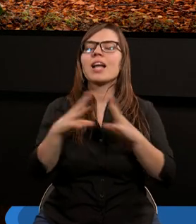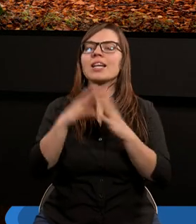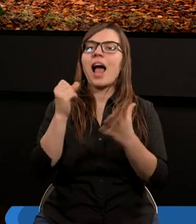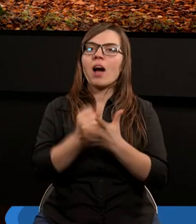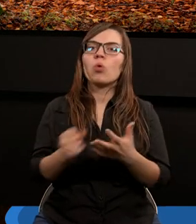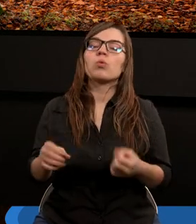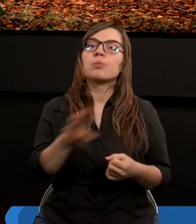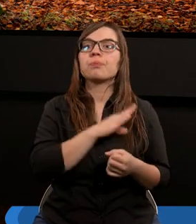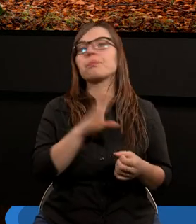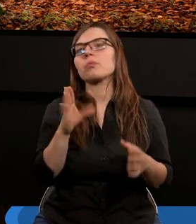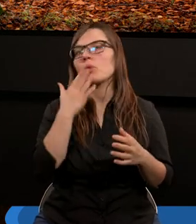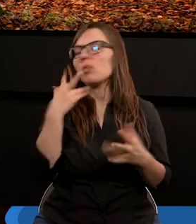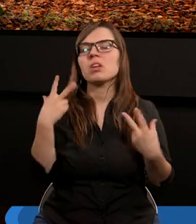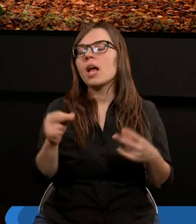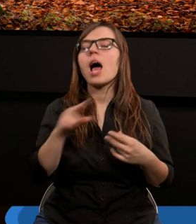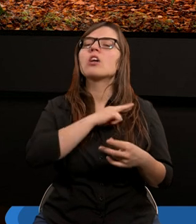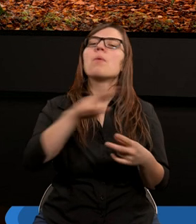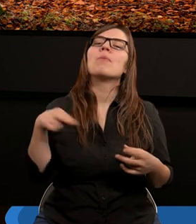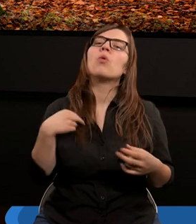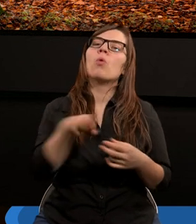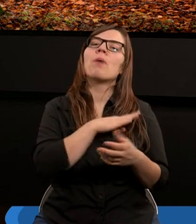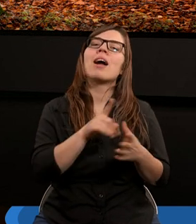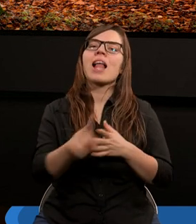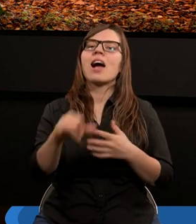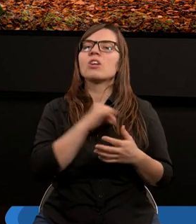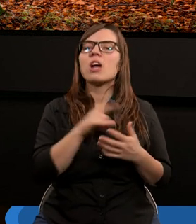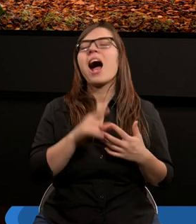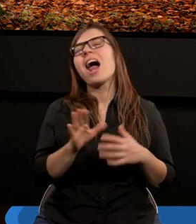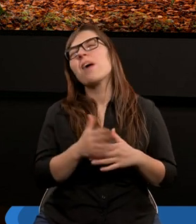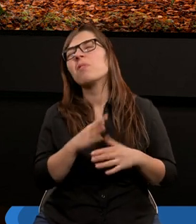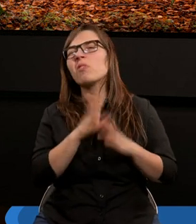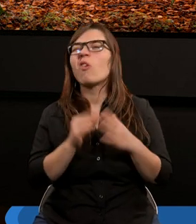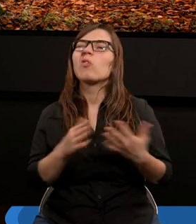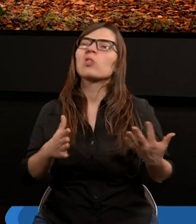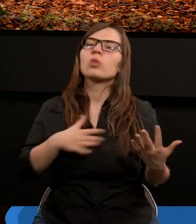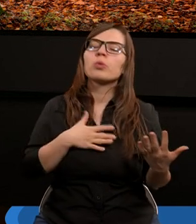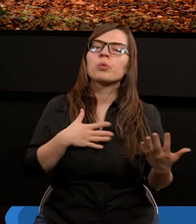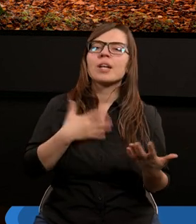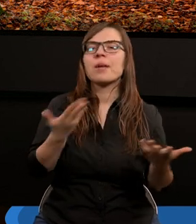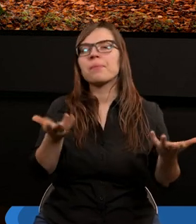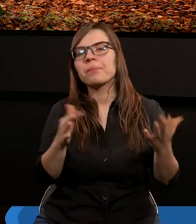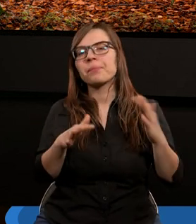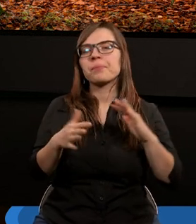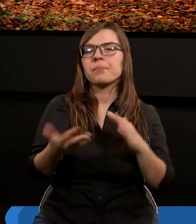zakon umarł, tylko my umarliśmy dla grzechu. No ale mimo wszystko tak czuje się jakby to,